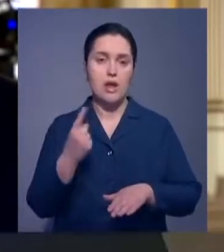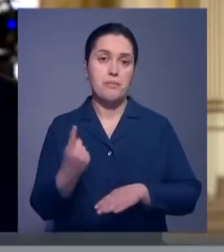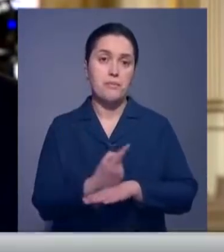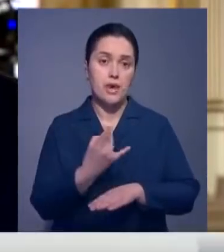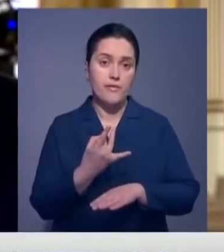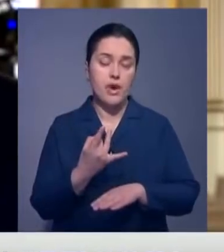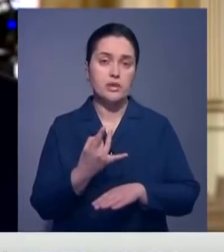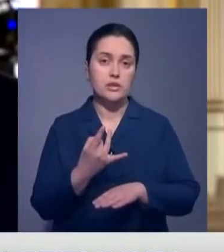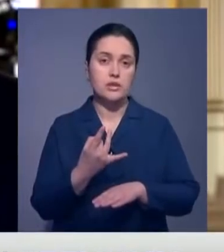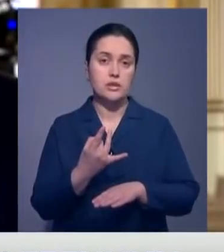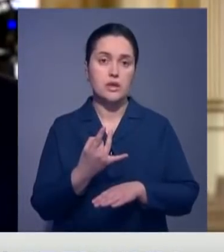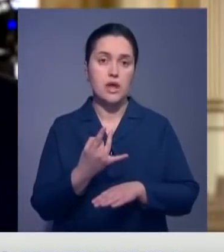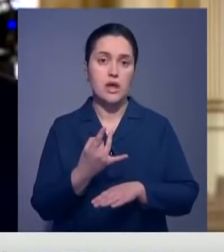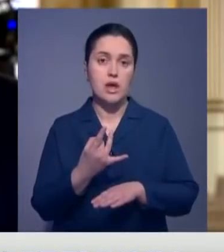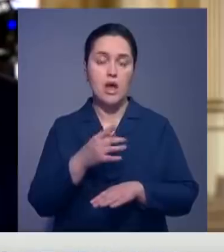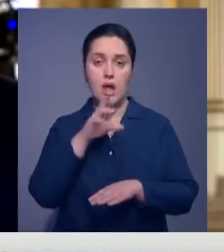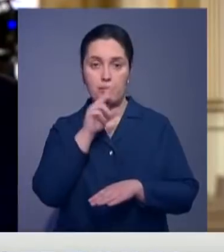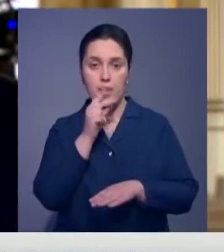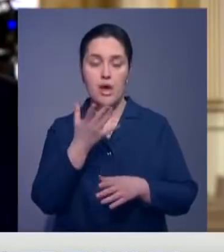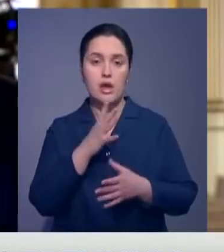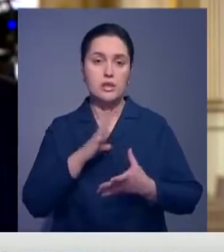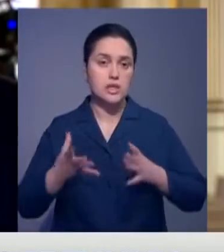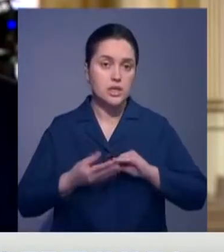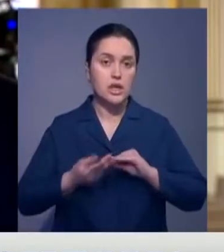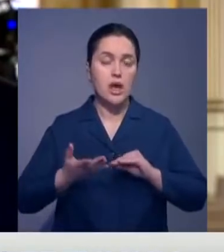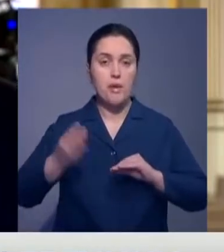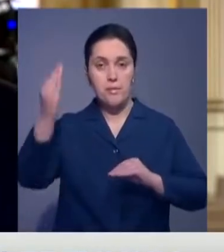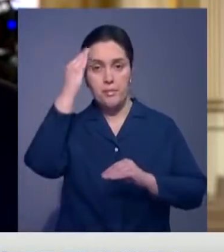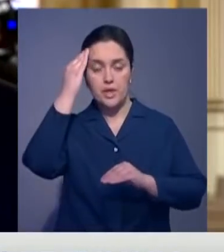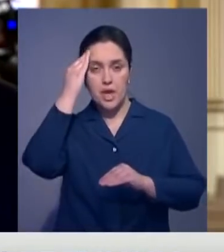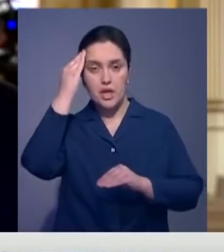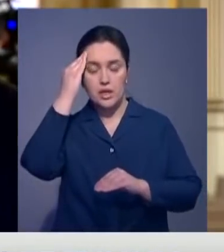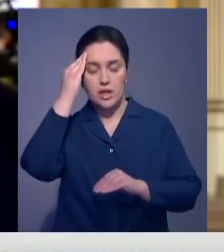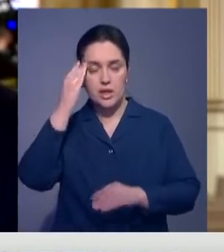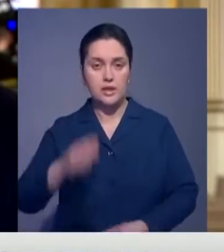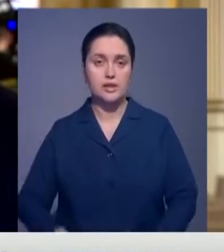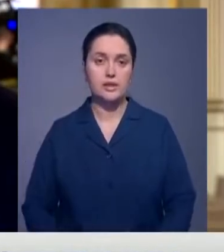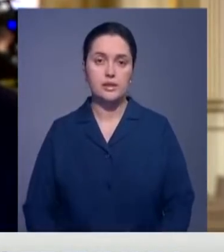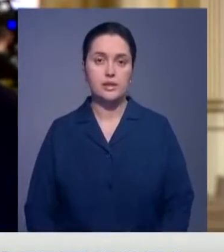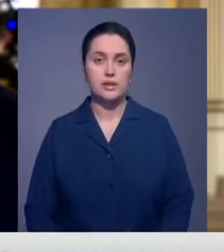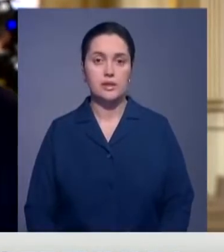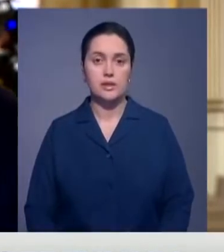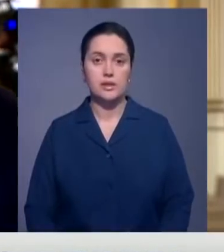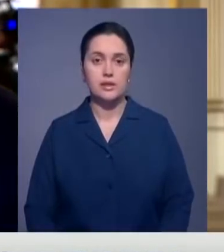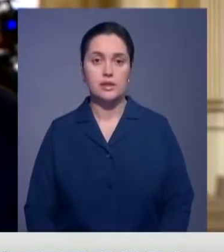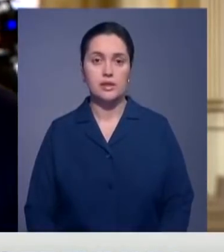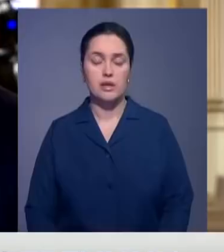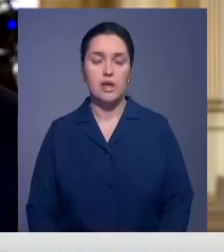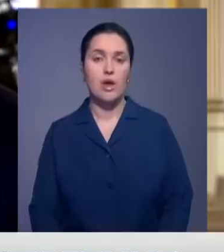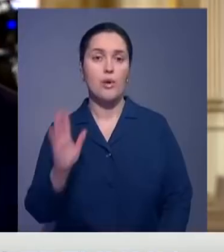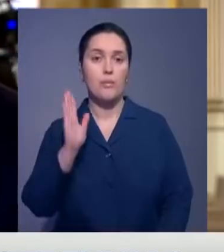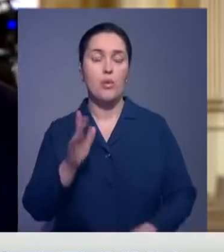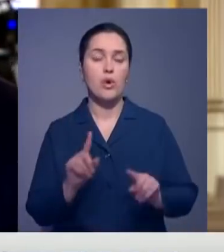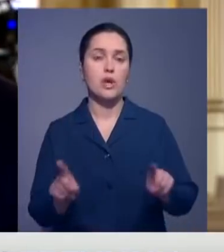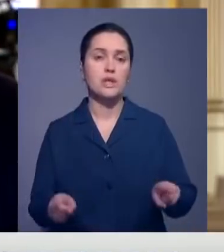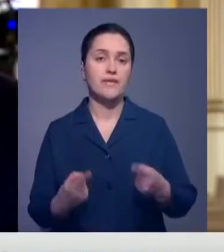прозвучала оценка, мнение, компетентные мнения о перспективах развития Центрно-Азиатского